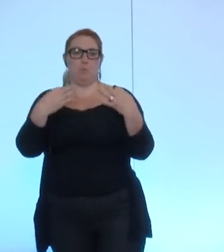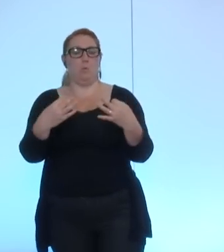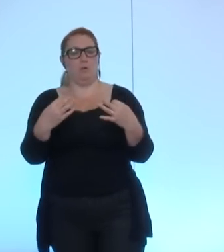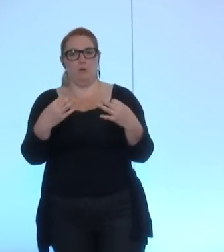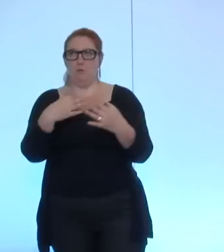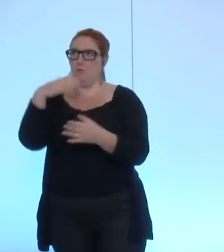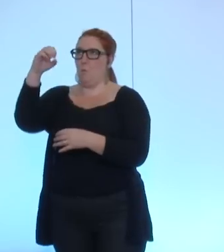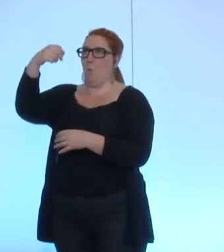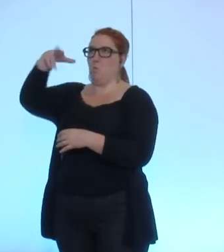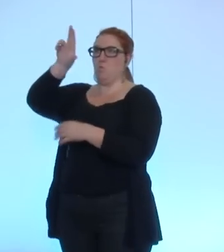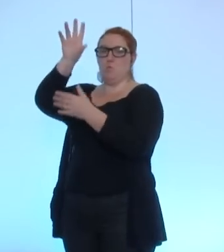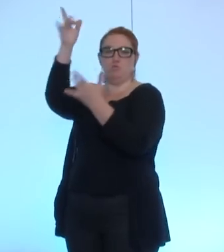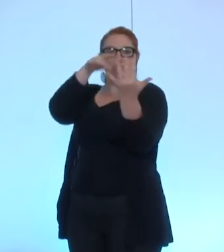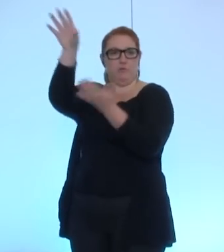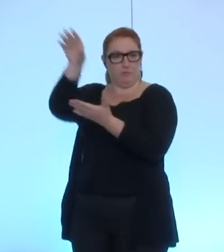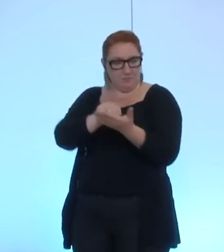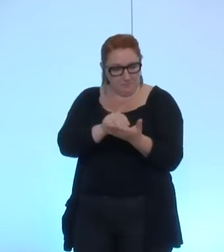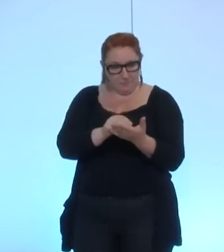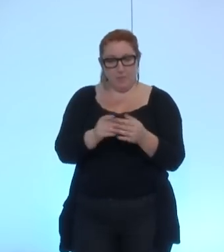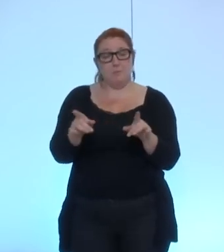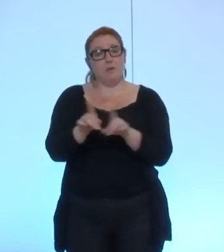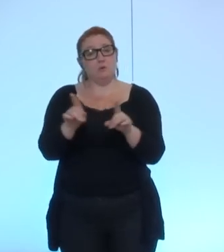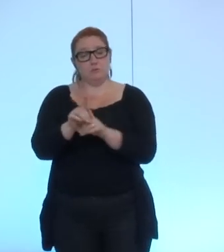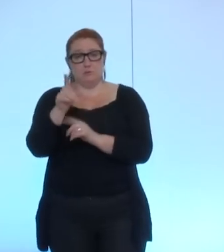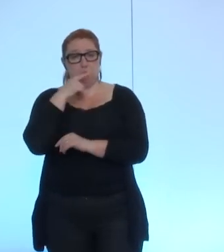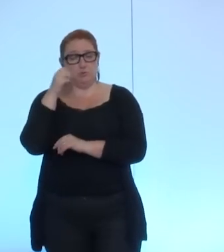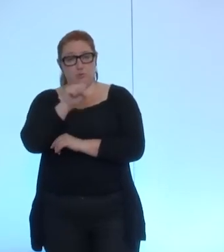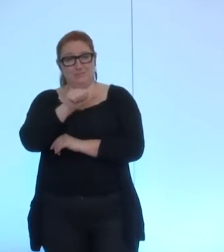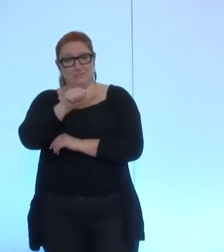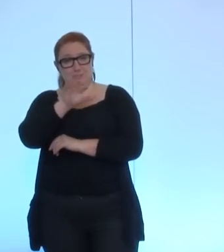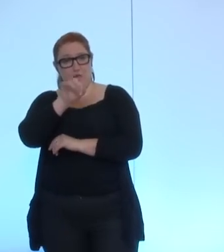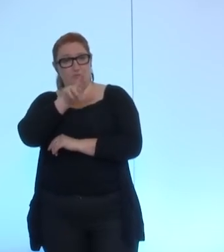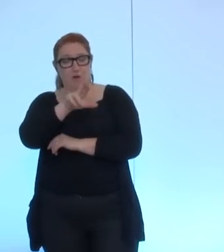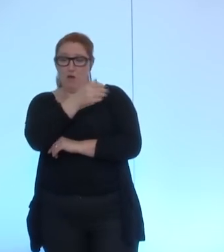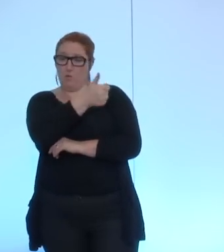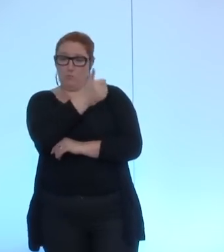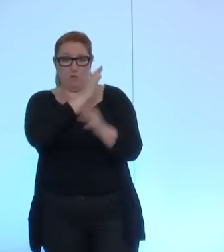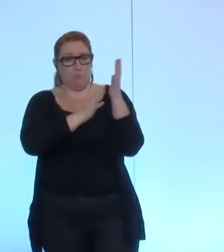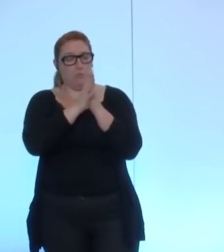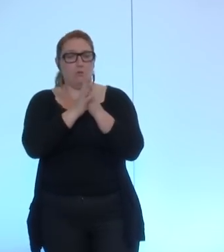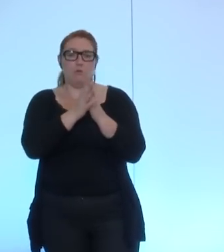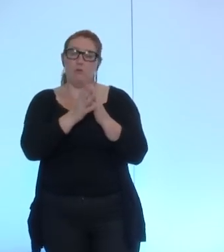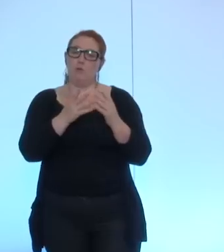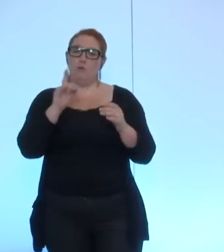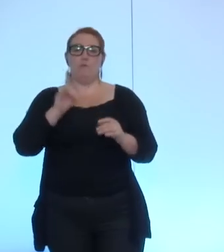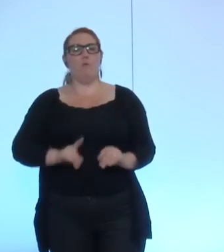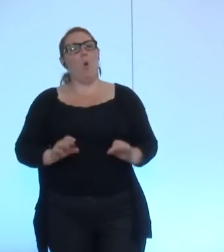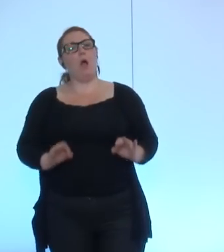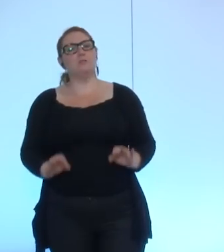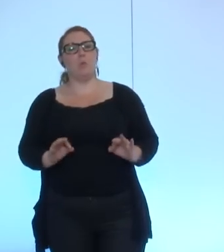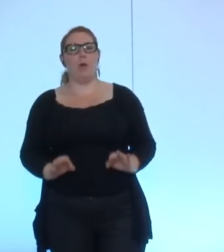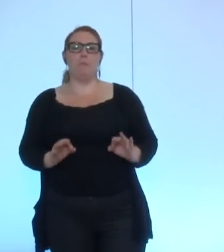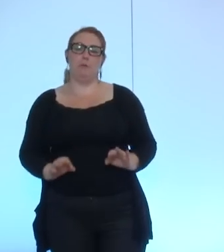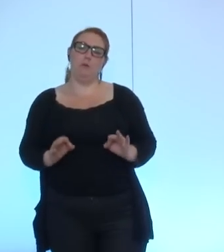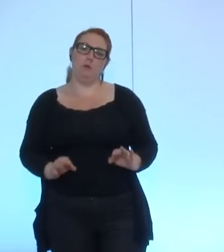également pour comme l'a dit monsieur Safar rester dans le cadre de la raison sur des sujets